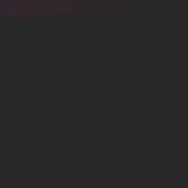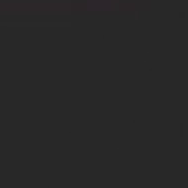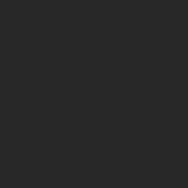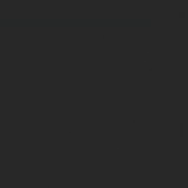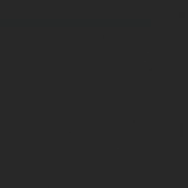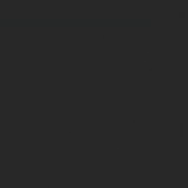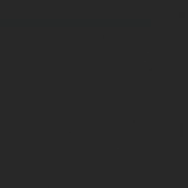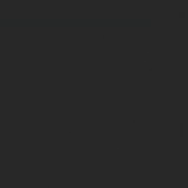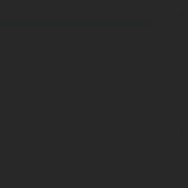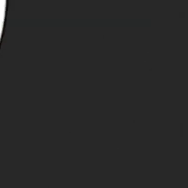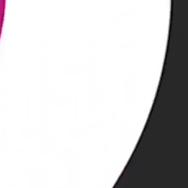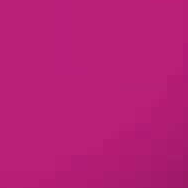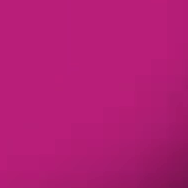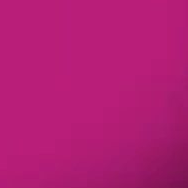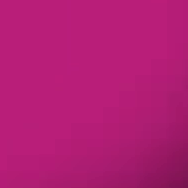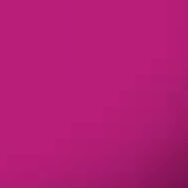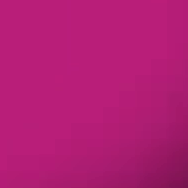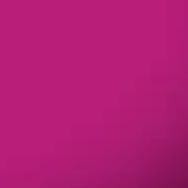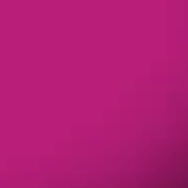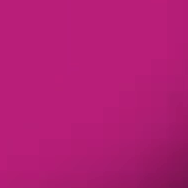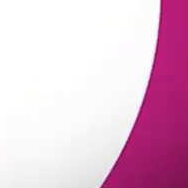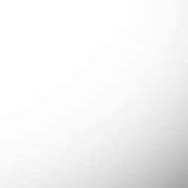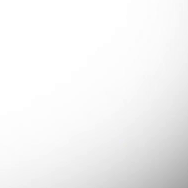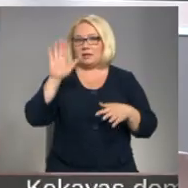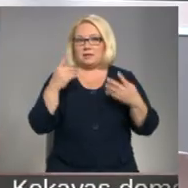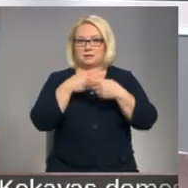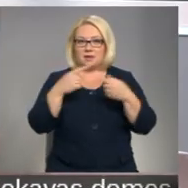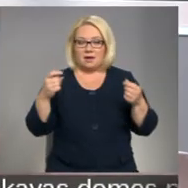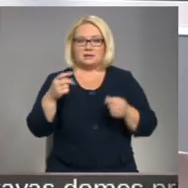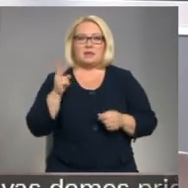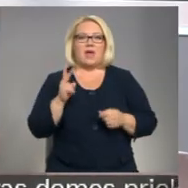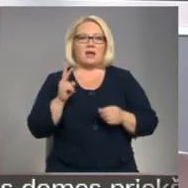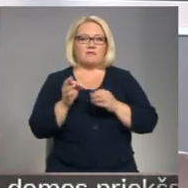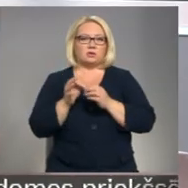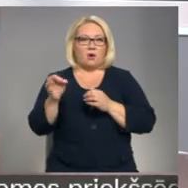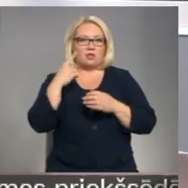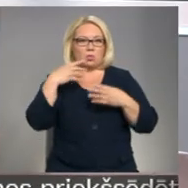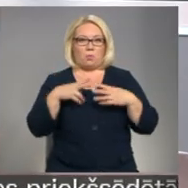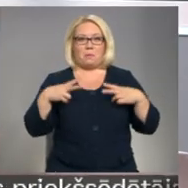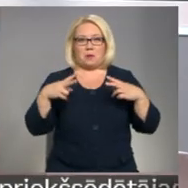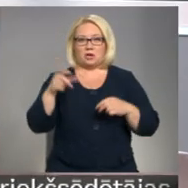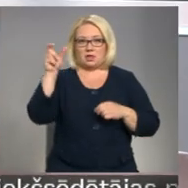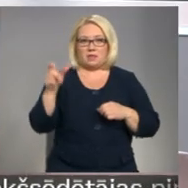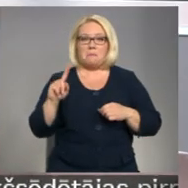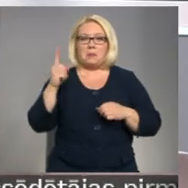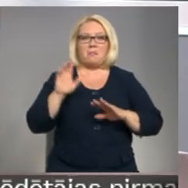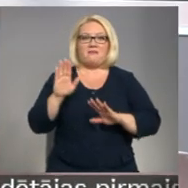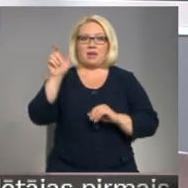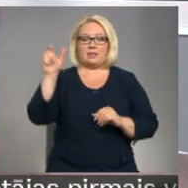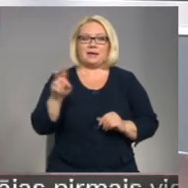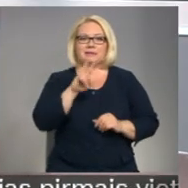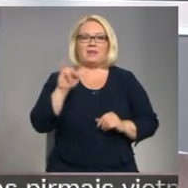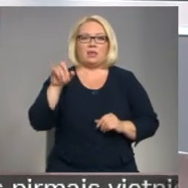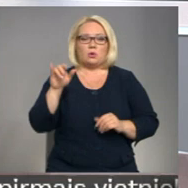Re, visi ēters ir te! Čekavas novada domas priekšstādātājs pirmais vietnieks Aigars